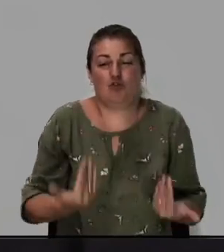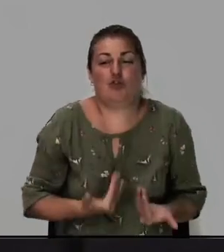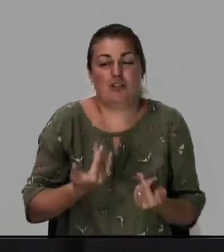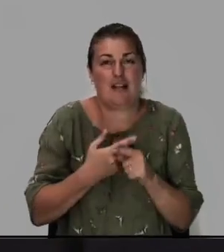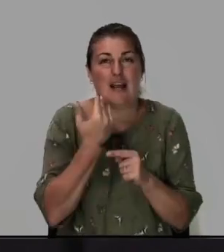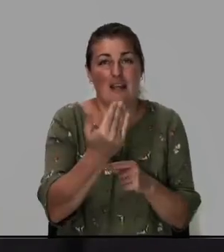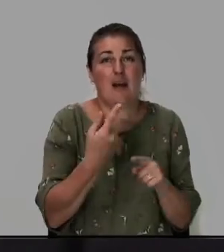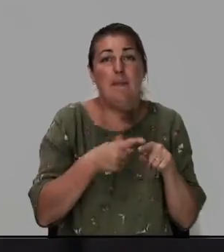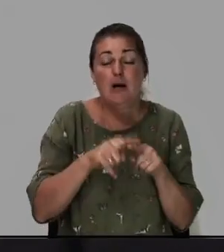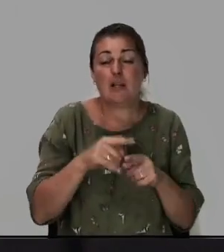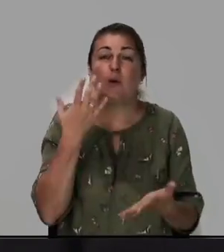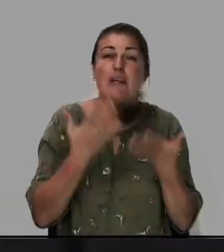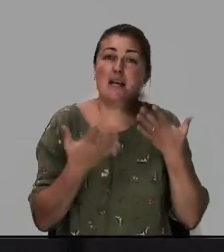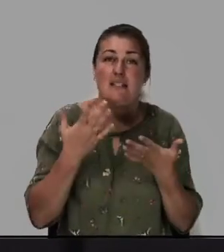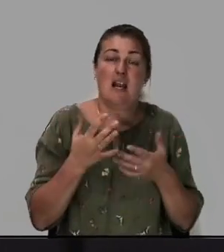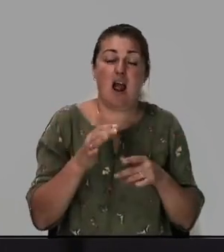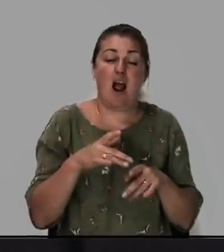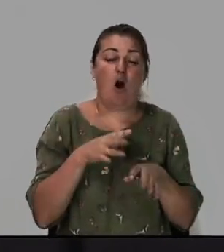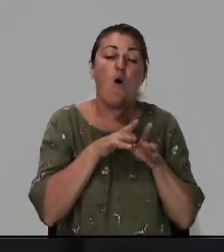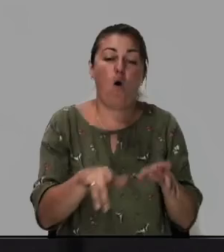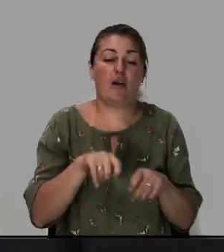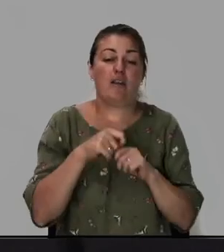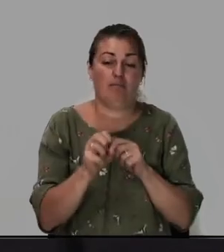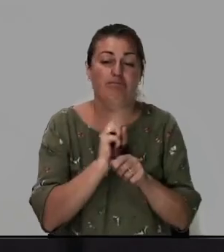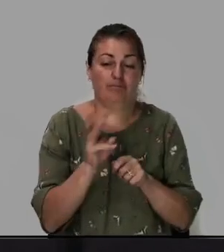Поэтому, если оторвешь корень,